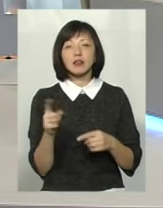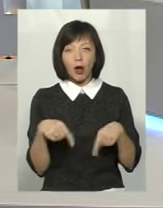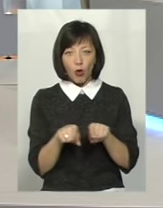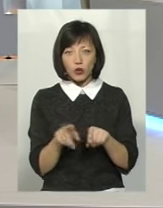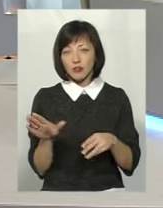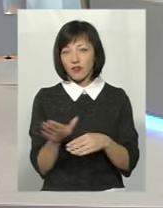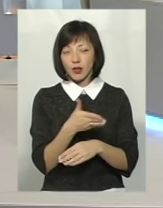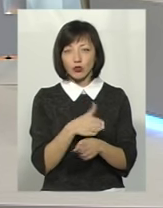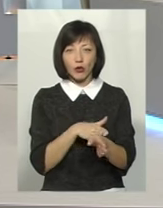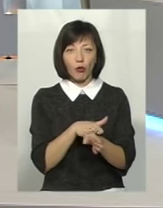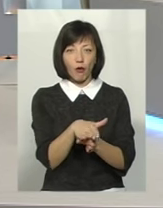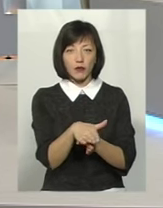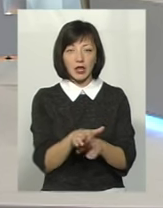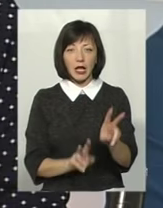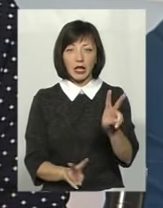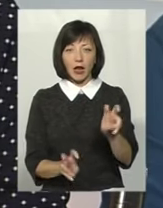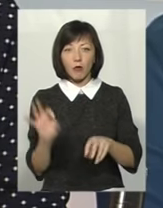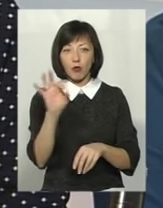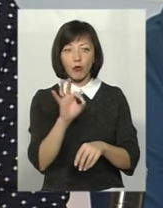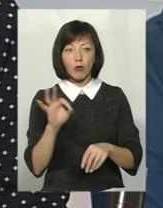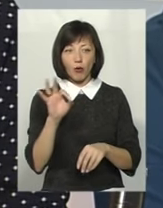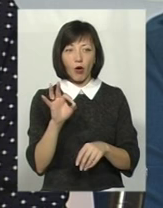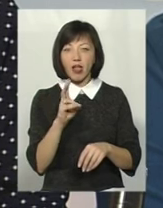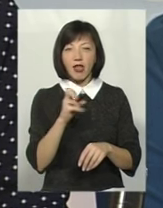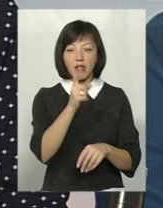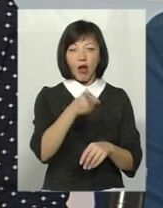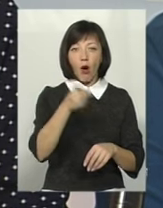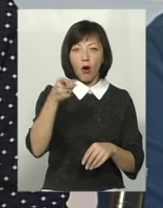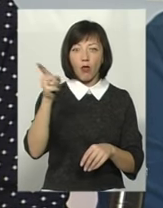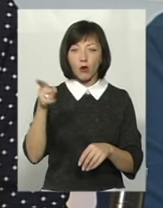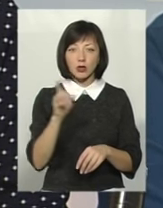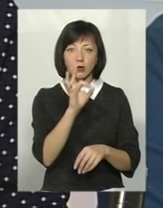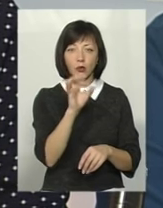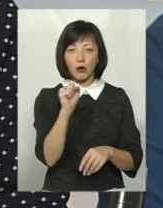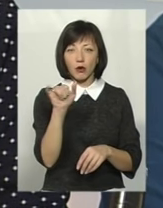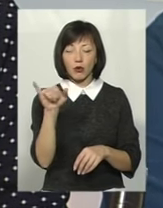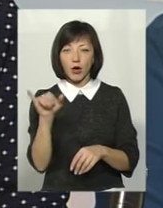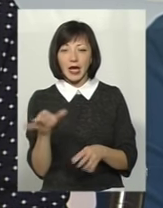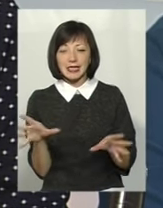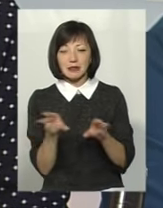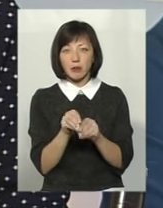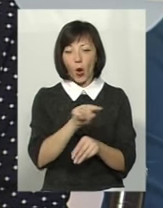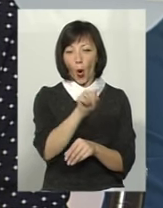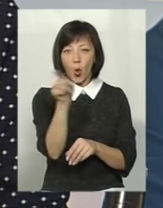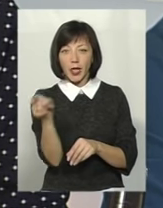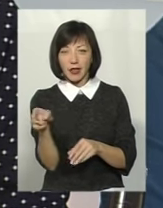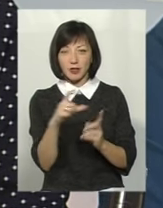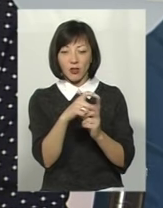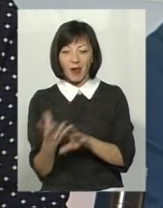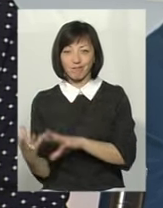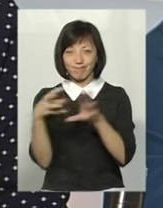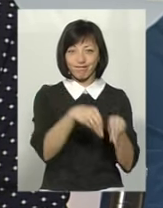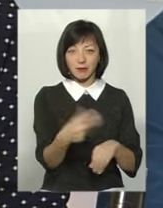повністю тему про ненаголошені голосні, і спільнокороневі слова їх перенесено до